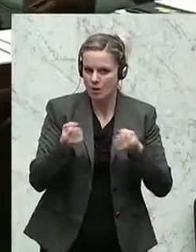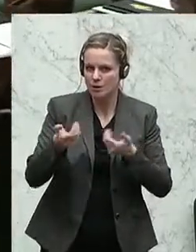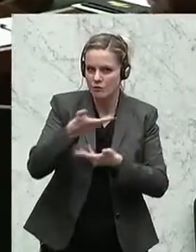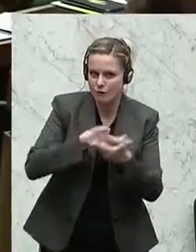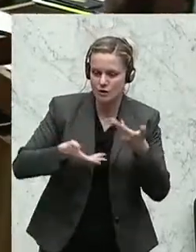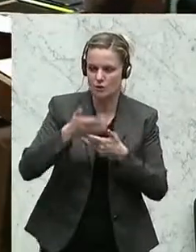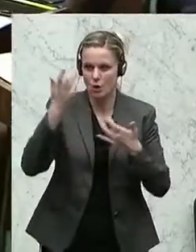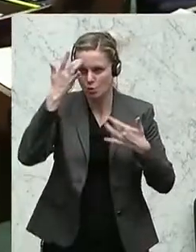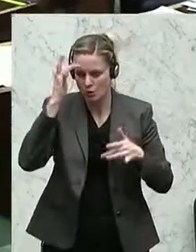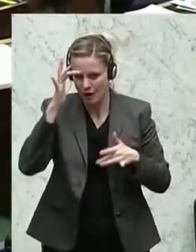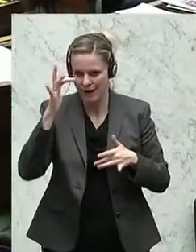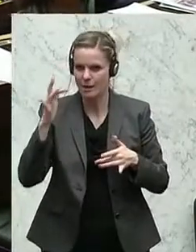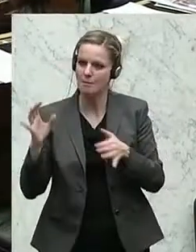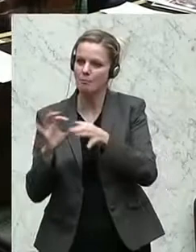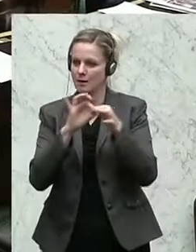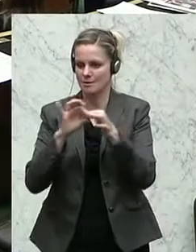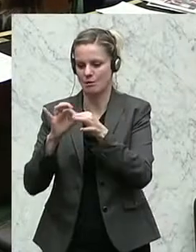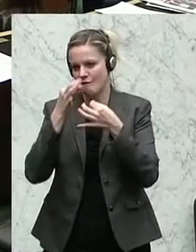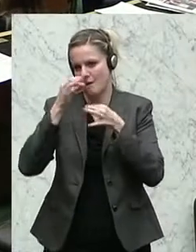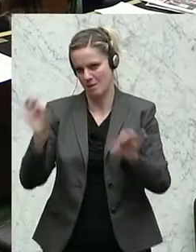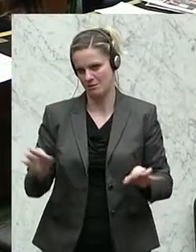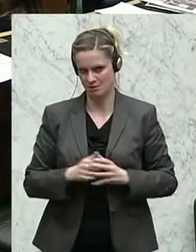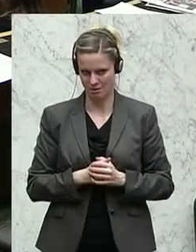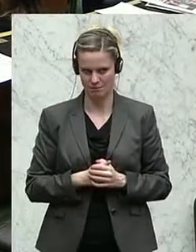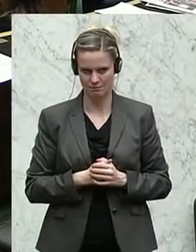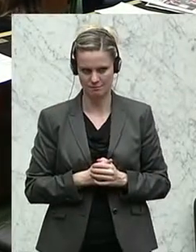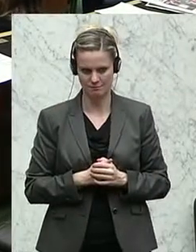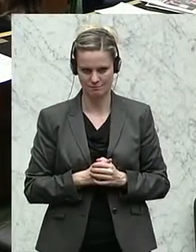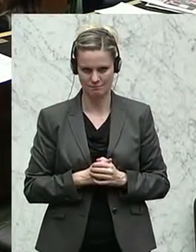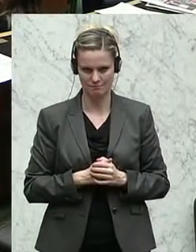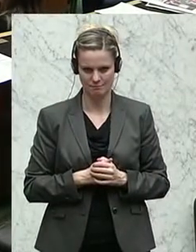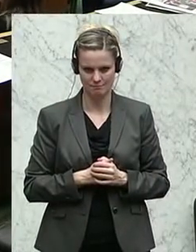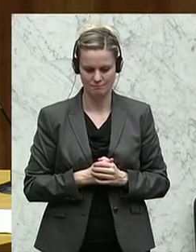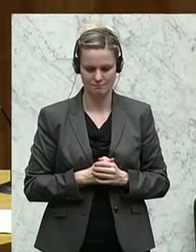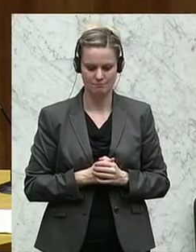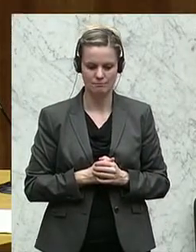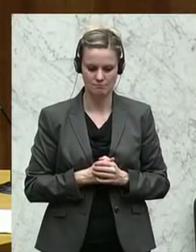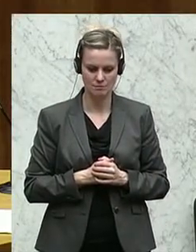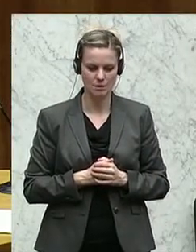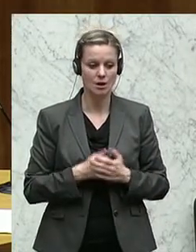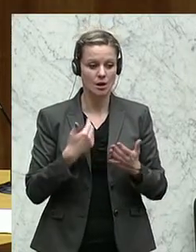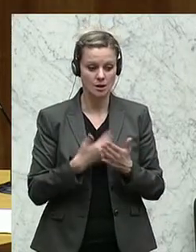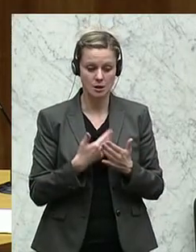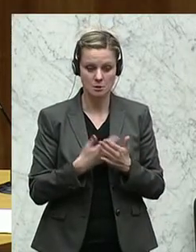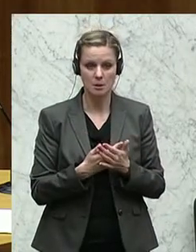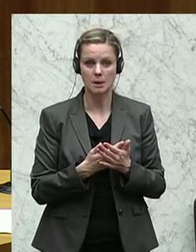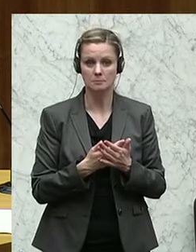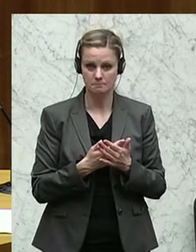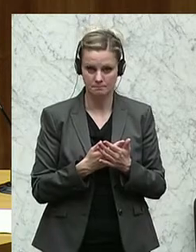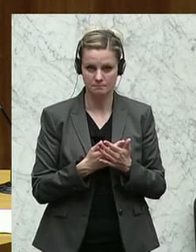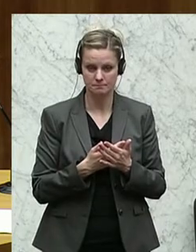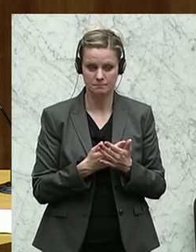wirtschaftlichen und kulturellen Beziehungen zwischen unserer beiden Länder leisten. In diesem Zusammenhang